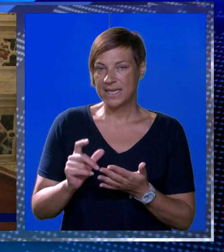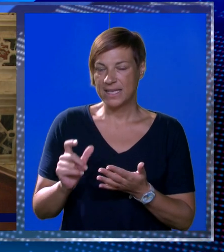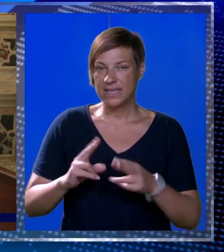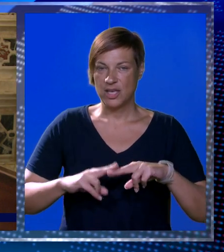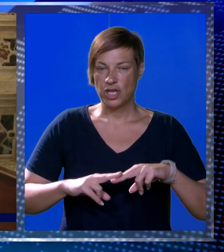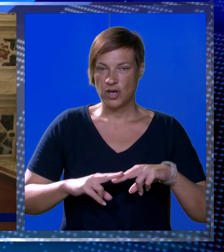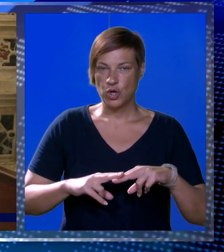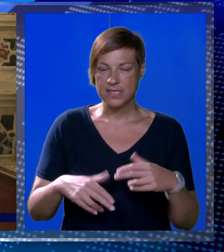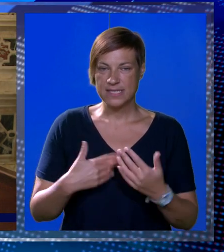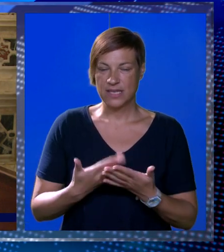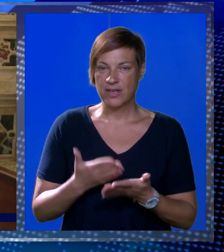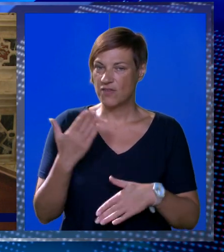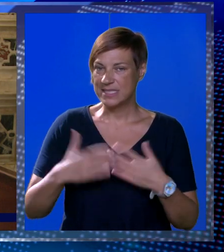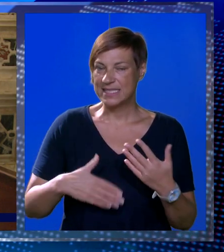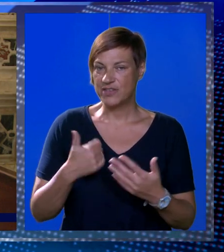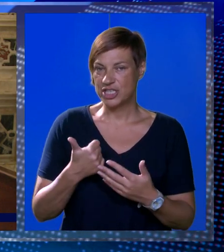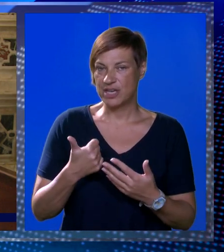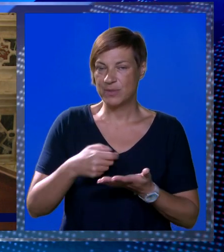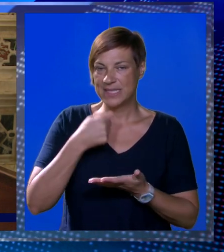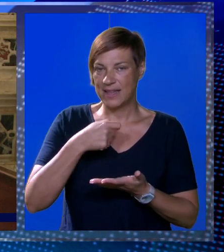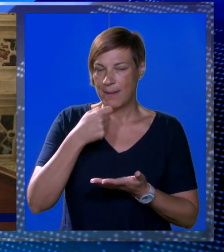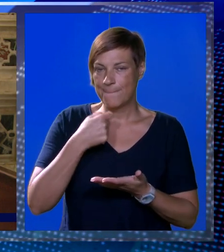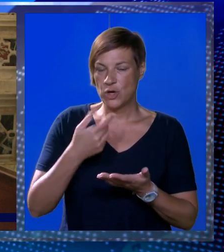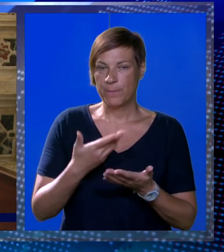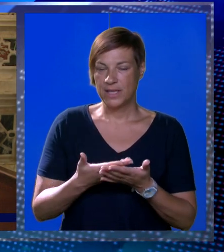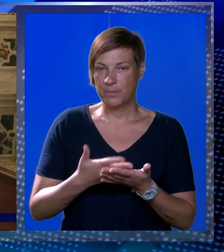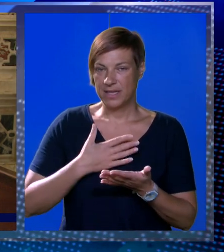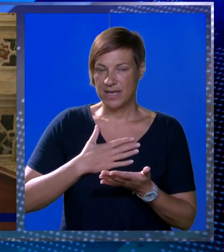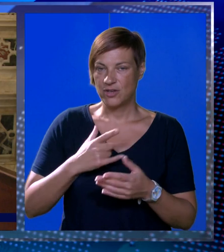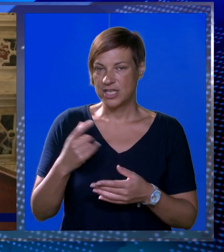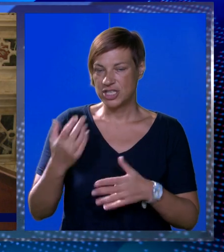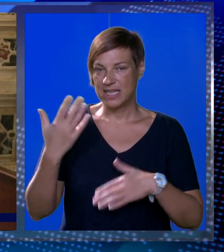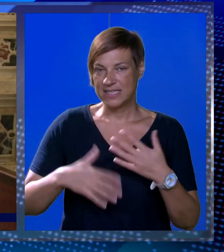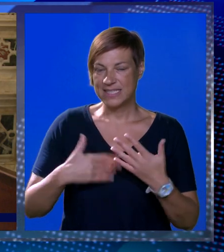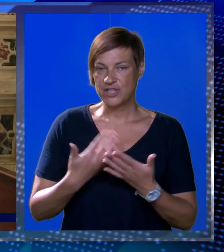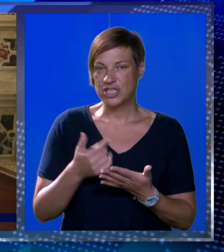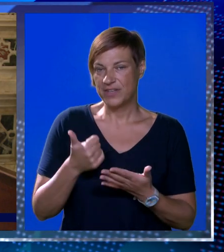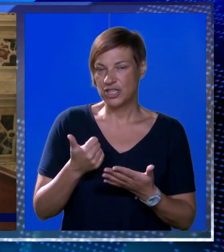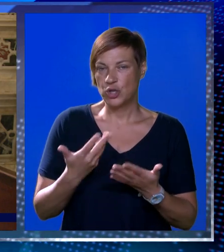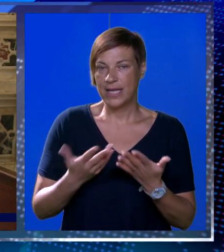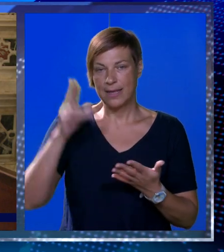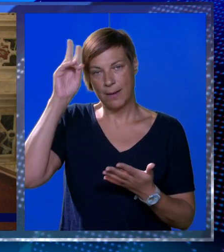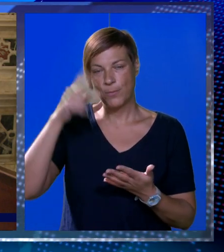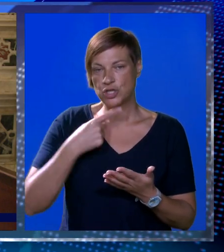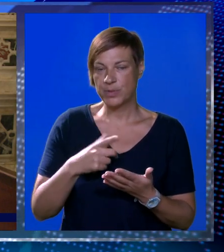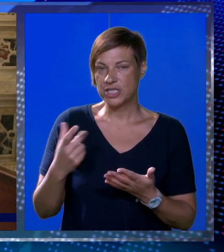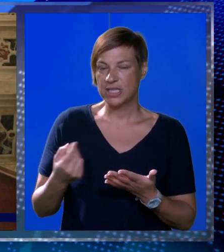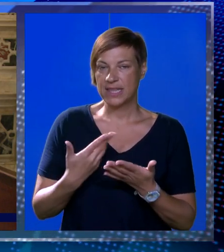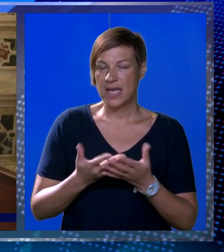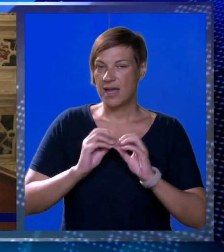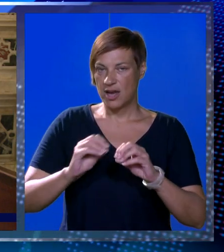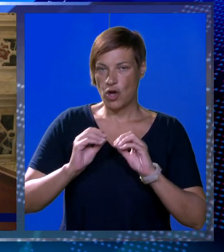dio je nešto ostao i onda završavamo s jednim objedom i tako taj naš dan završava. To je jedan kao možemo reći dan